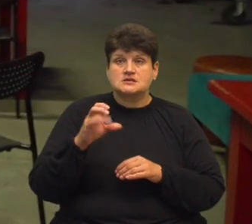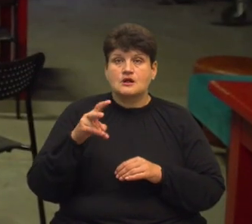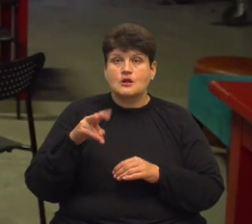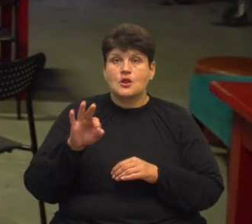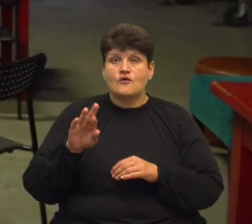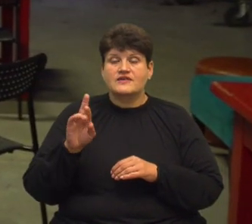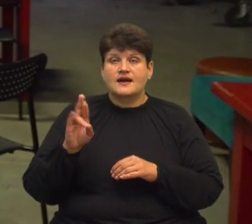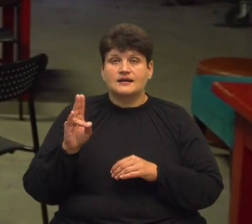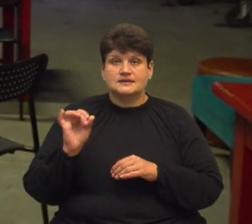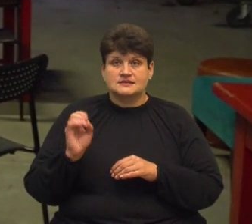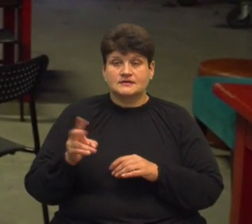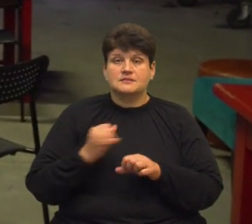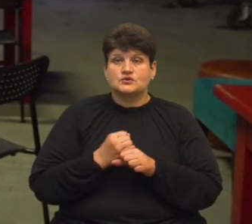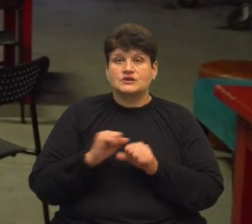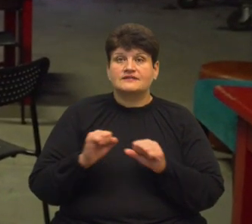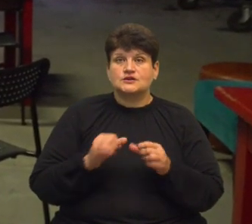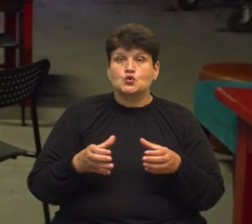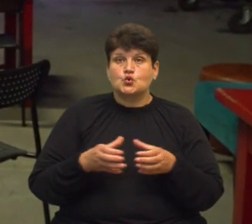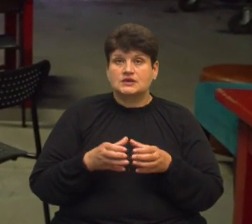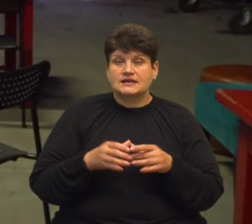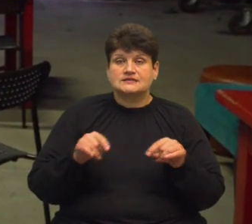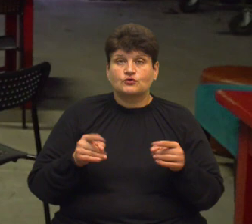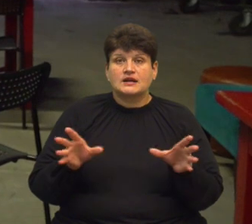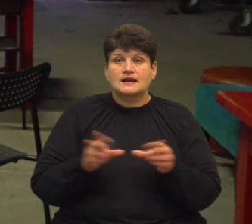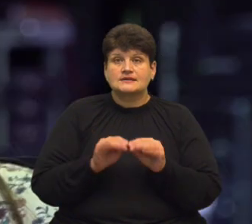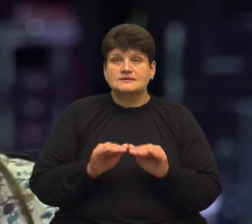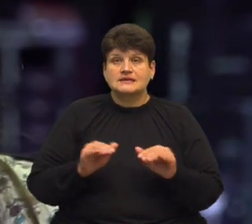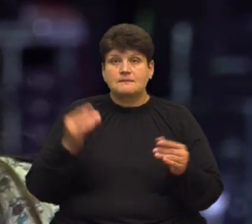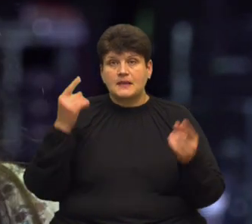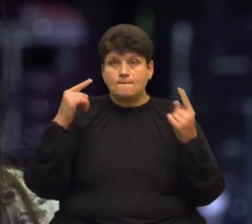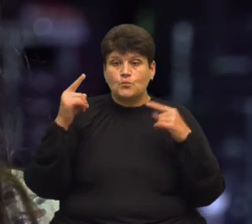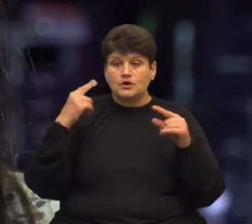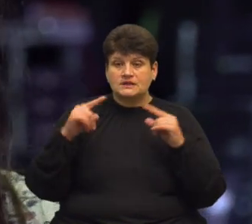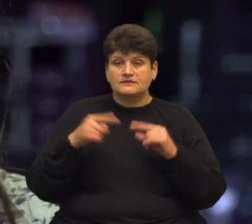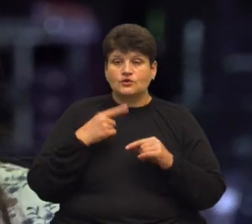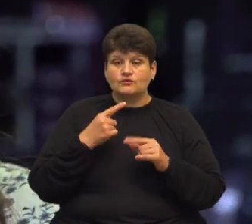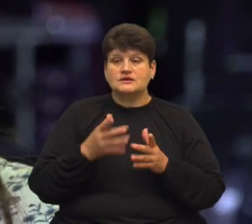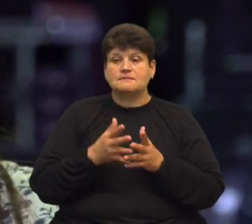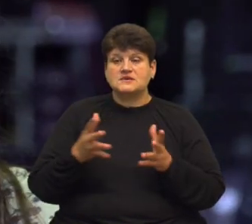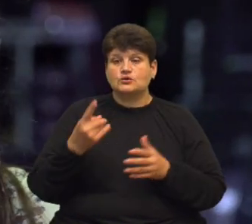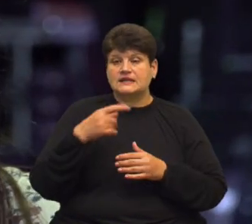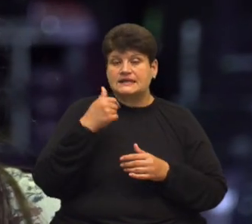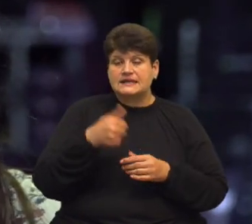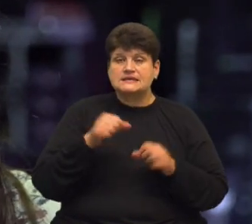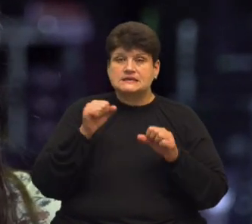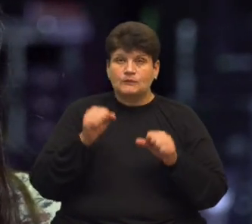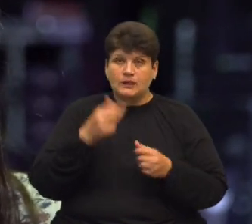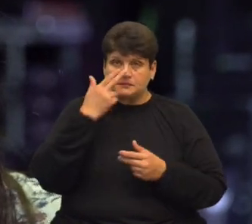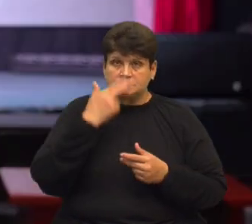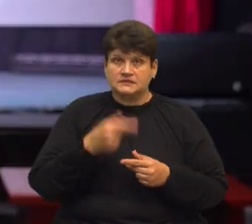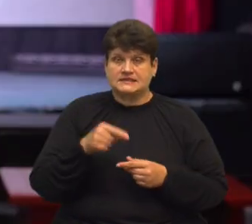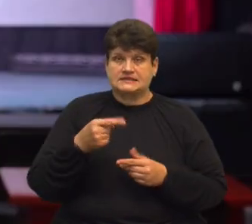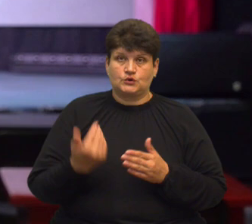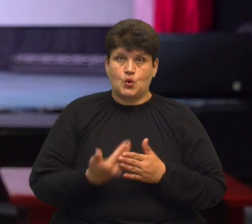Женя працює керівницею гуртка, на якому створює разом з дітьми мультики. Вона каже, за більш ніж рік вдалося адаптуватися у новому